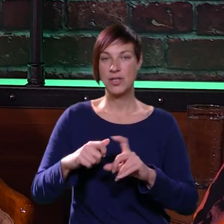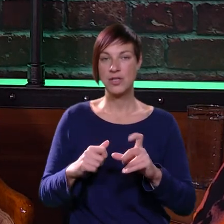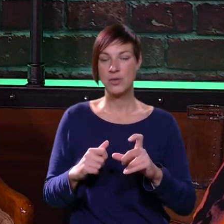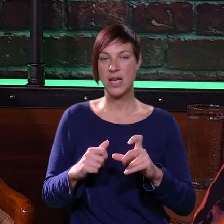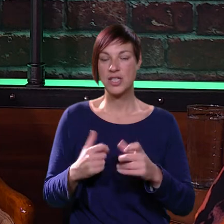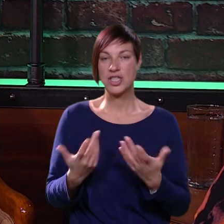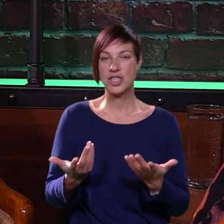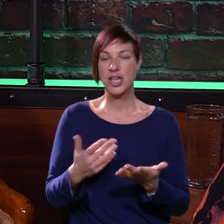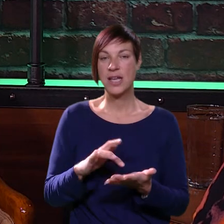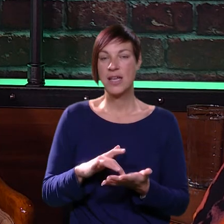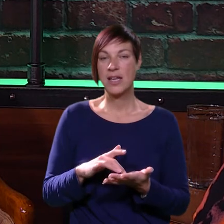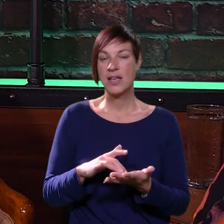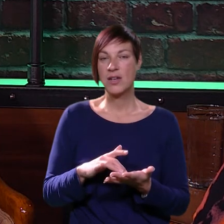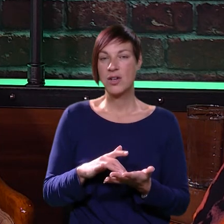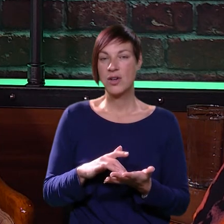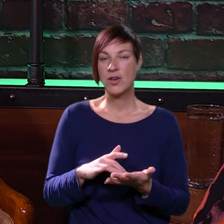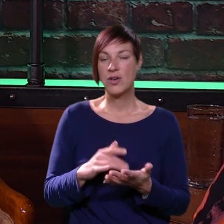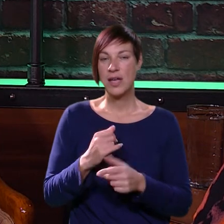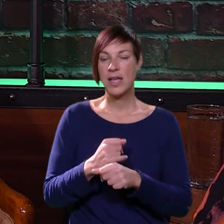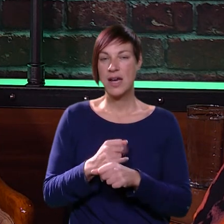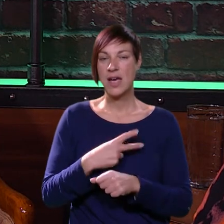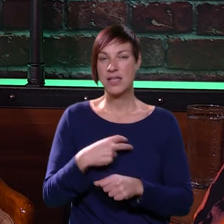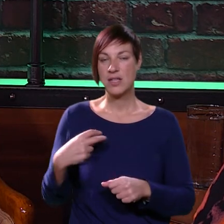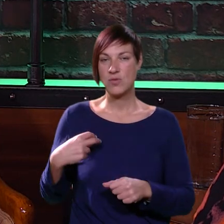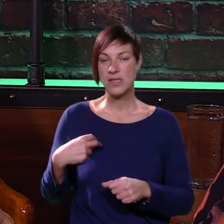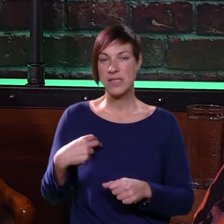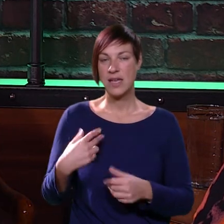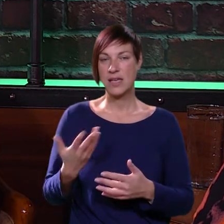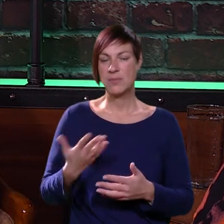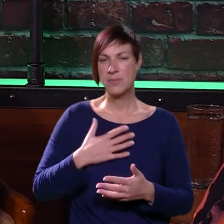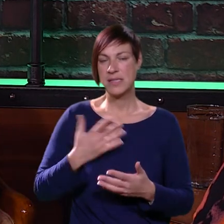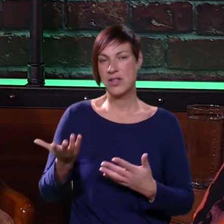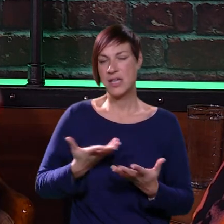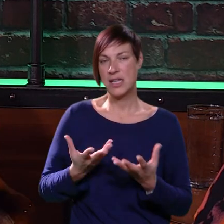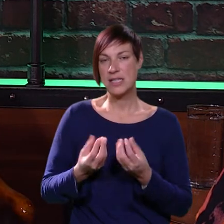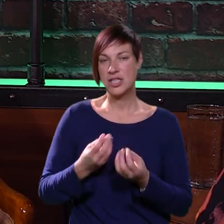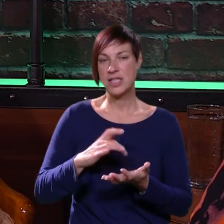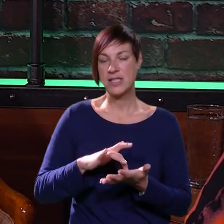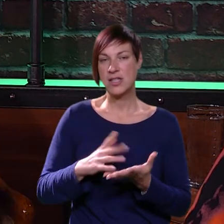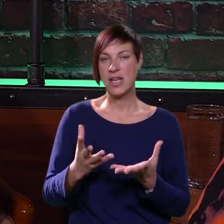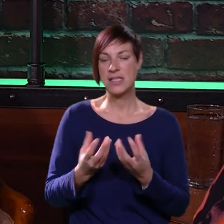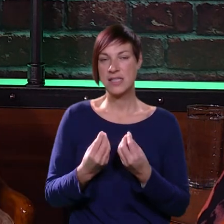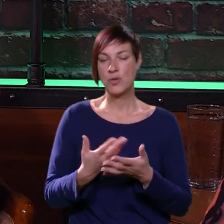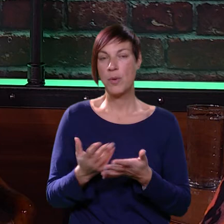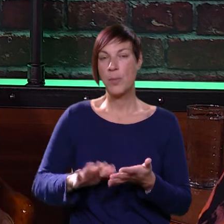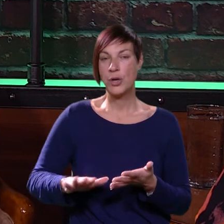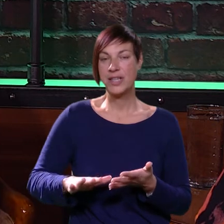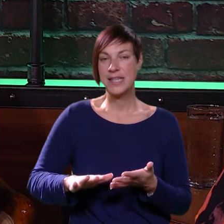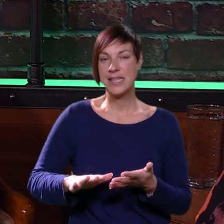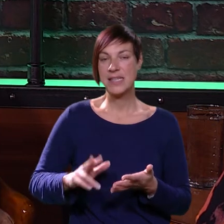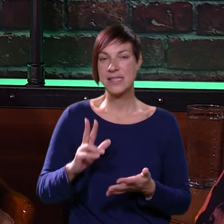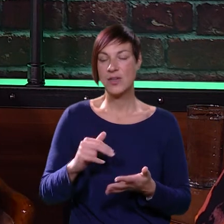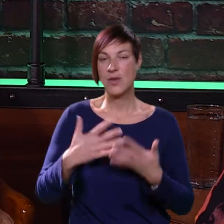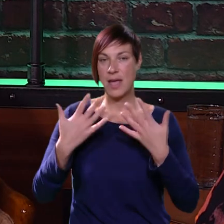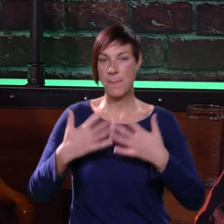Kačić, mislim, koja je pošla roditi u Zagrebu i on mislim da ona dolazi često tu, ali onda se skupi puno djece